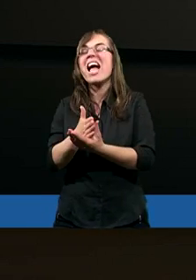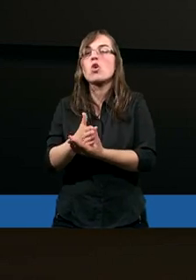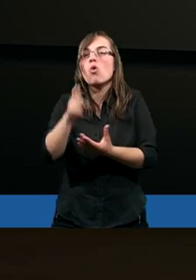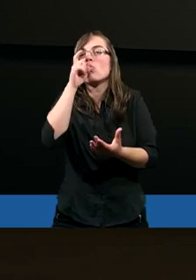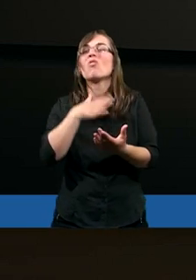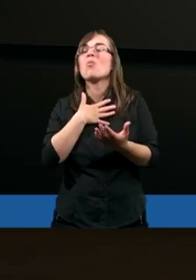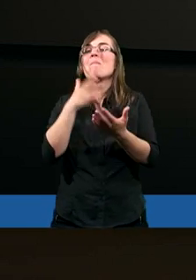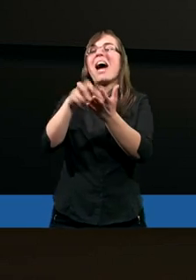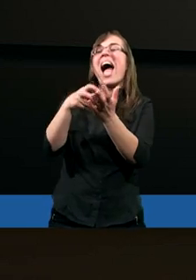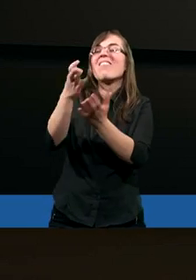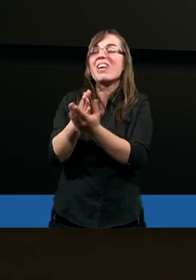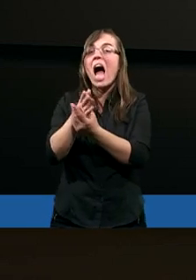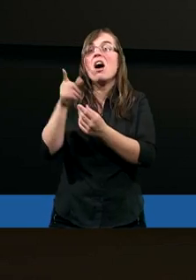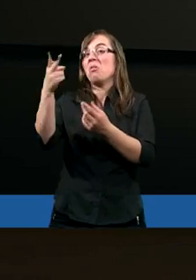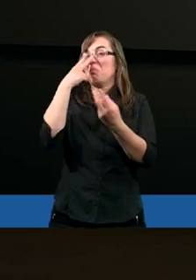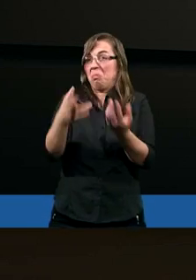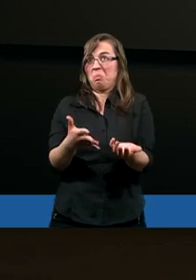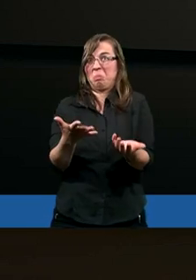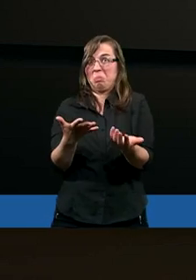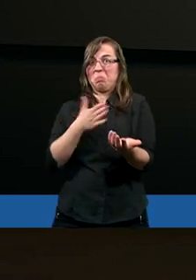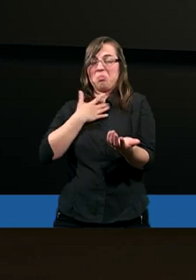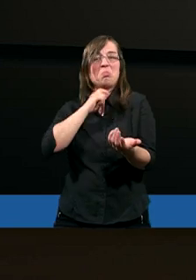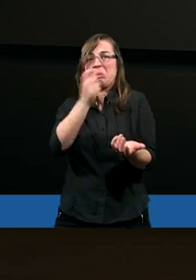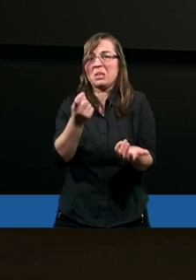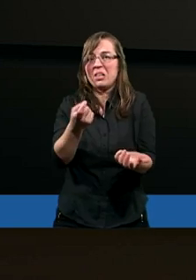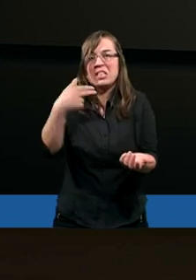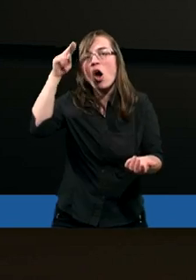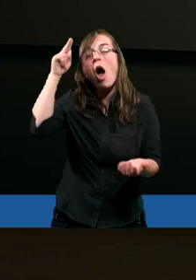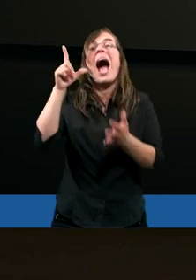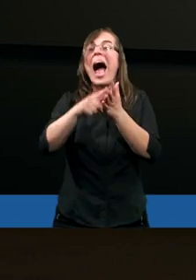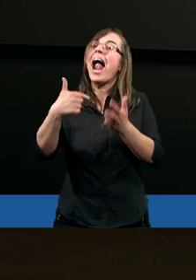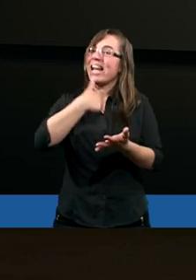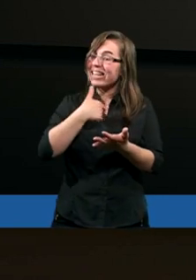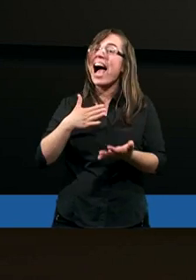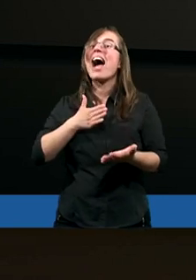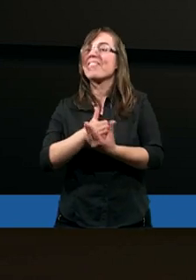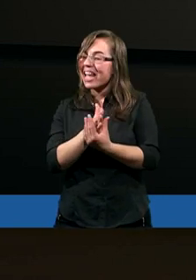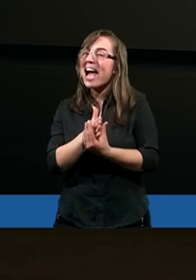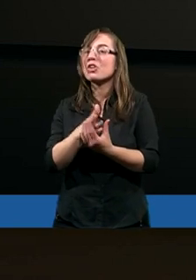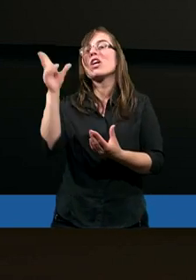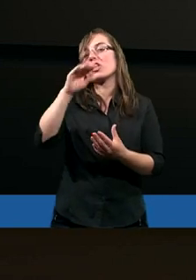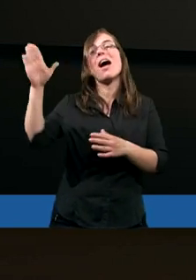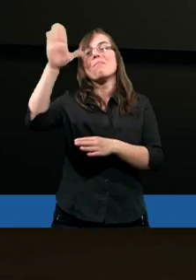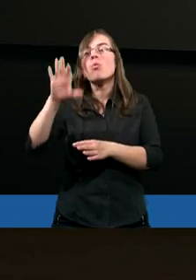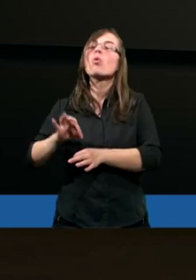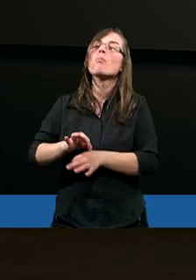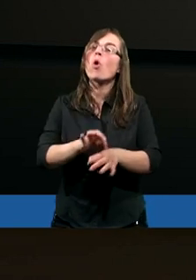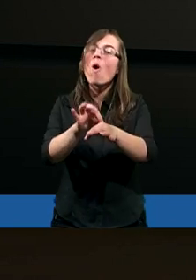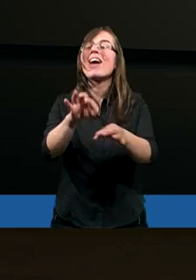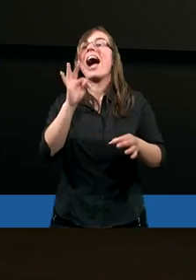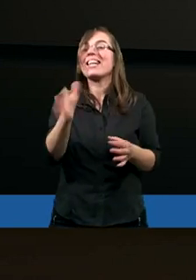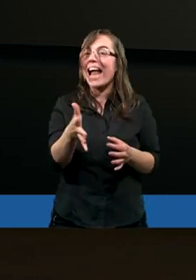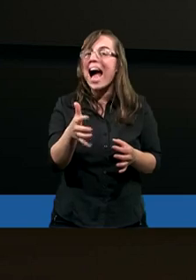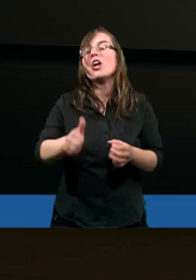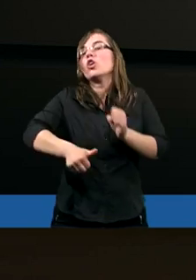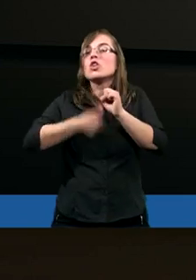oddawała całą inicjatywę, ale ja wierzę, że Bóg mnie tak poprowadzi i to nie znaczy, że ja mam siedzieć i absolutnie nic nie